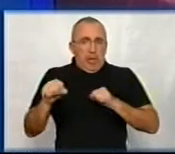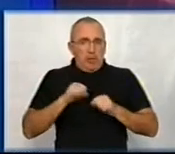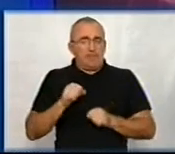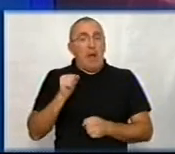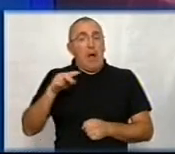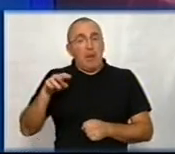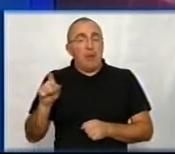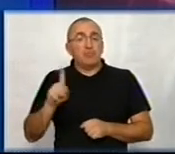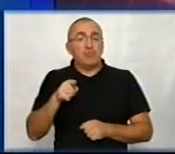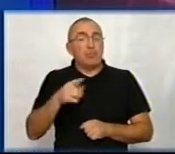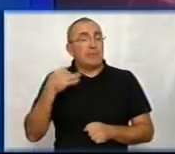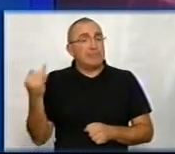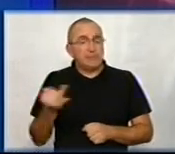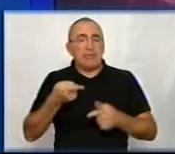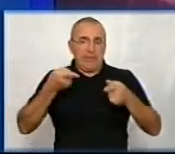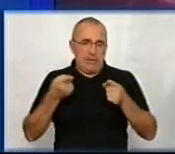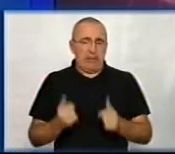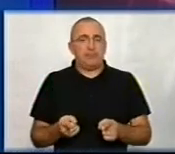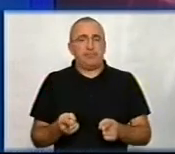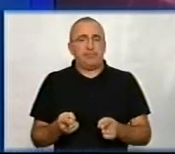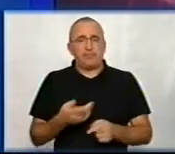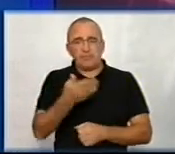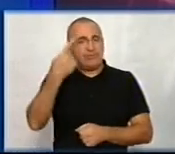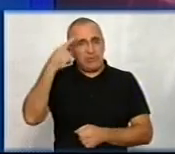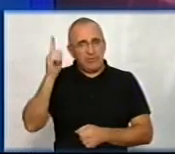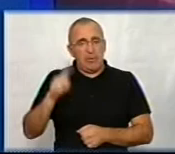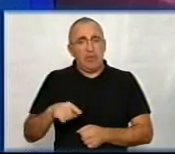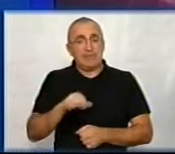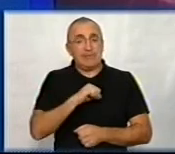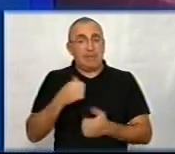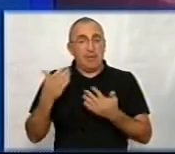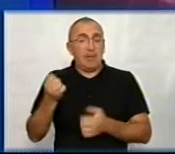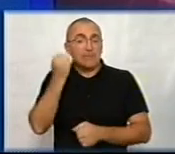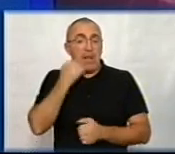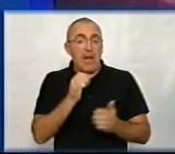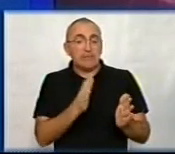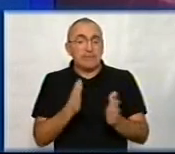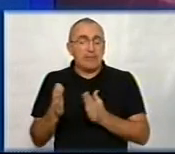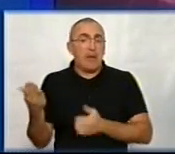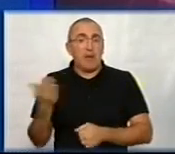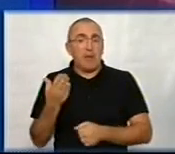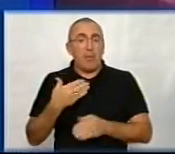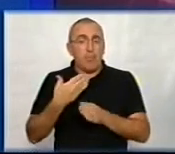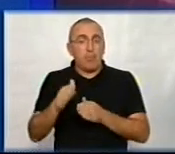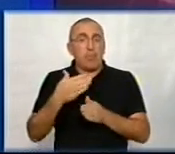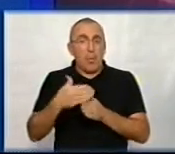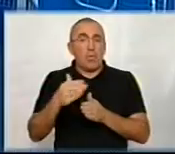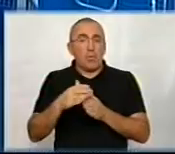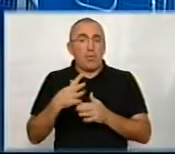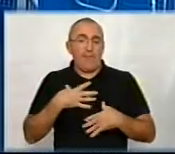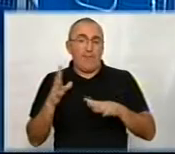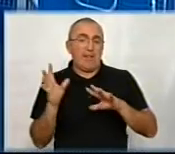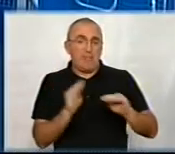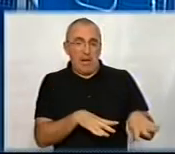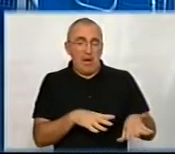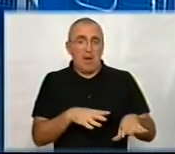Але, що тут цікаво, дійсно, ви знаєте, сама стара система, яка поступово відмирає, і